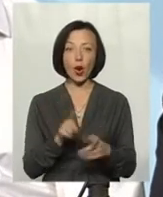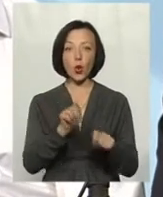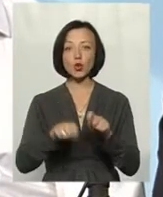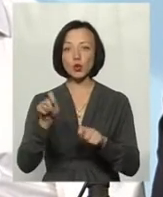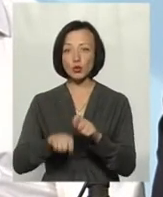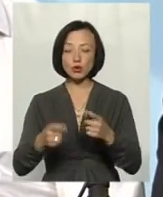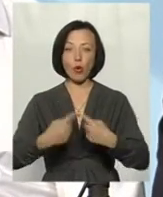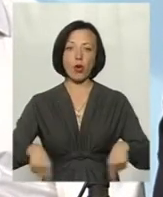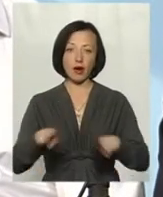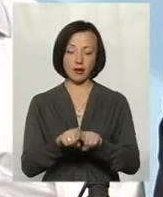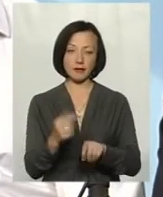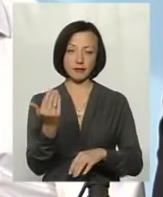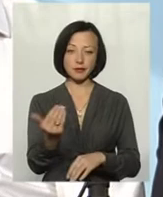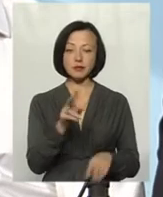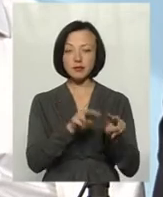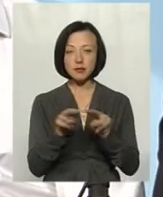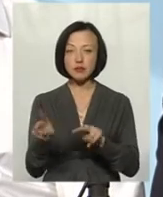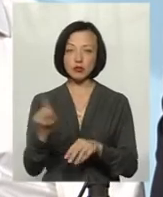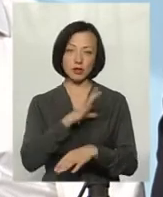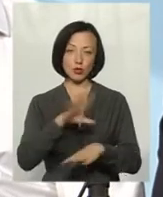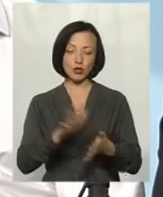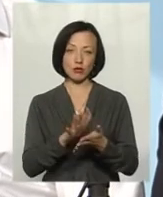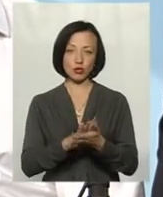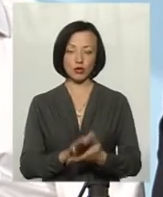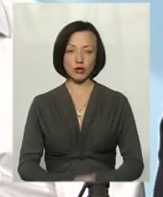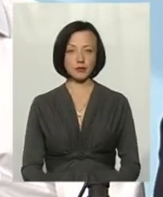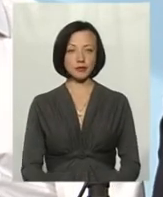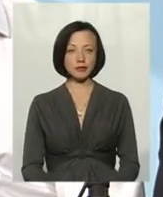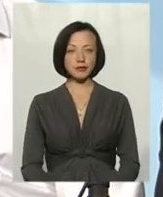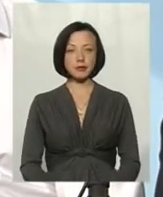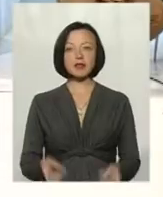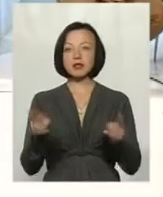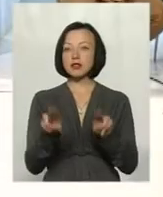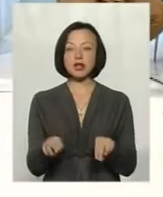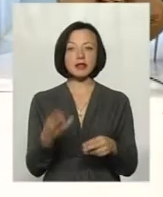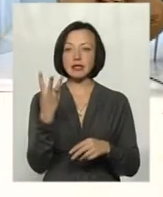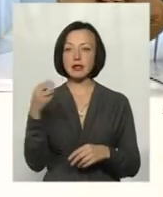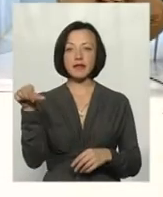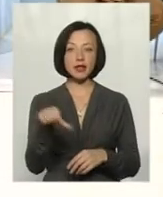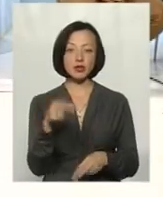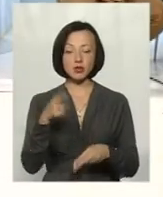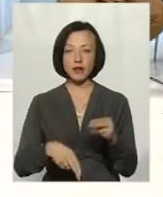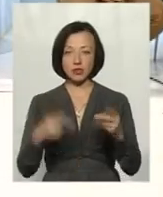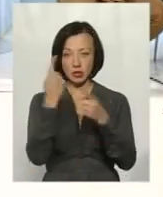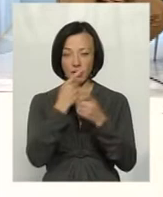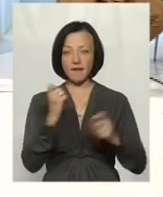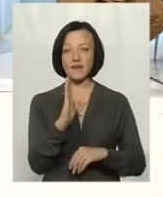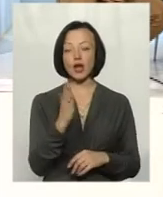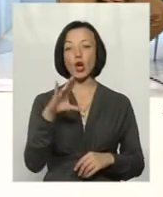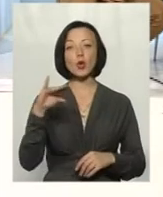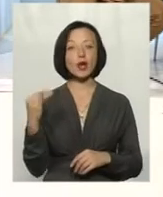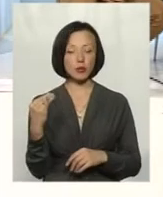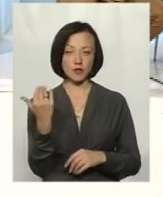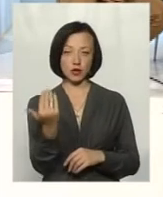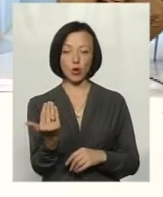контролюючих органів, щоби слідкувати, щоб не було забруднення горизонту. У нас залишається буквально три хвилини до завершення. Віталію Єхемовичу,